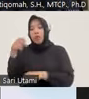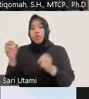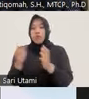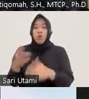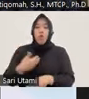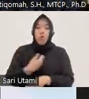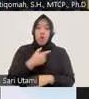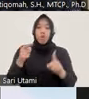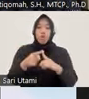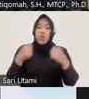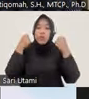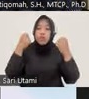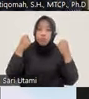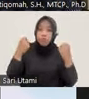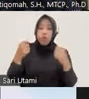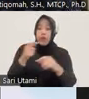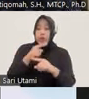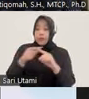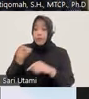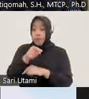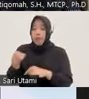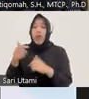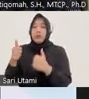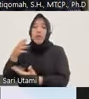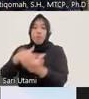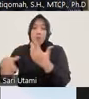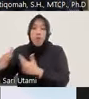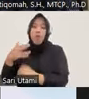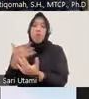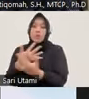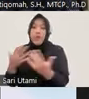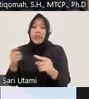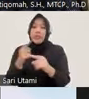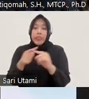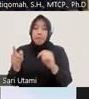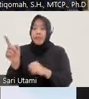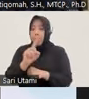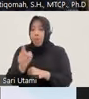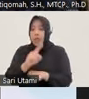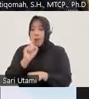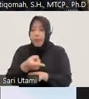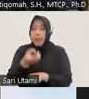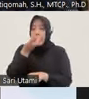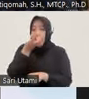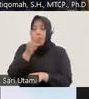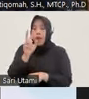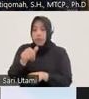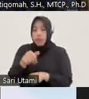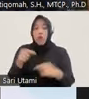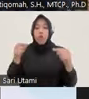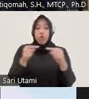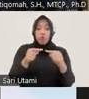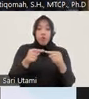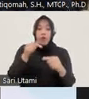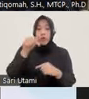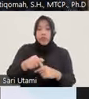tapi agar juga bagaimana mereka bisa kembali ke masyarakat dan tidak menggunakan narkotika lagi jadi rehabilitasi dan reintegrasi sosial ini yang